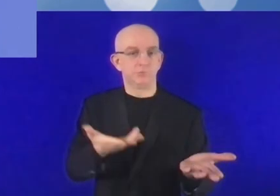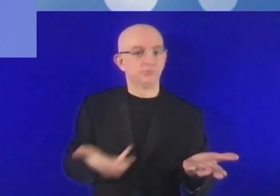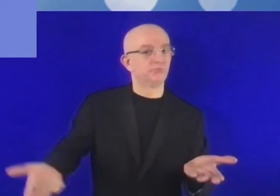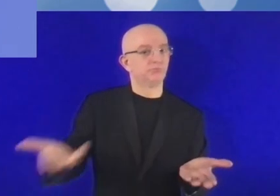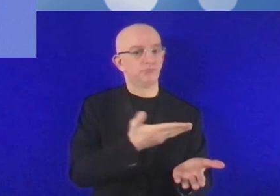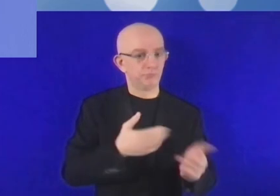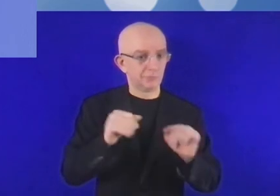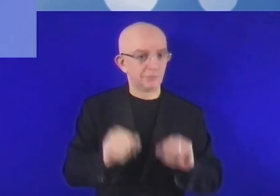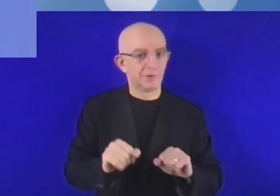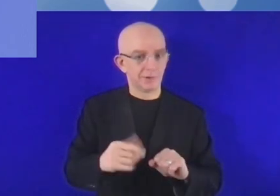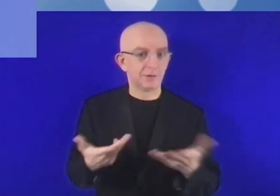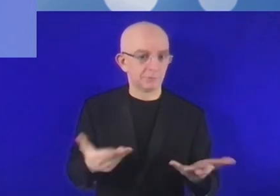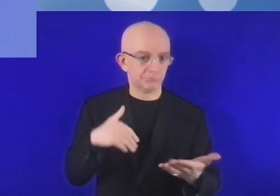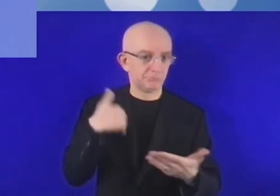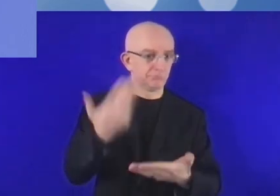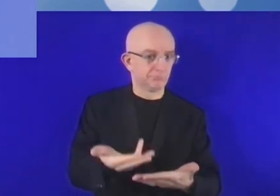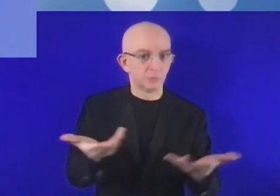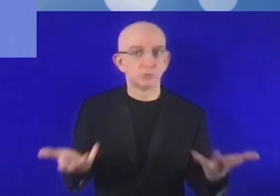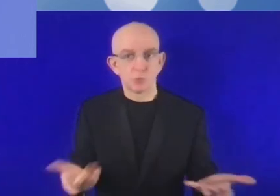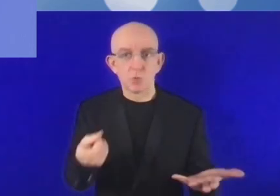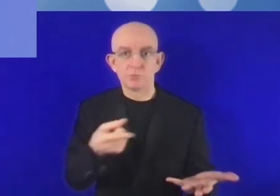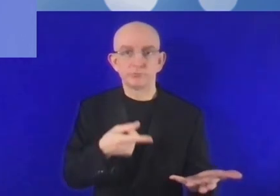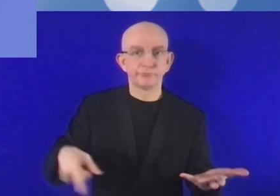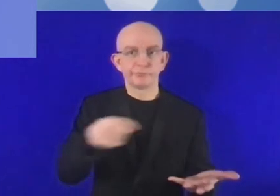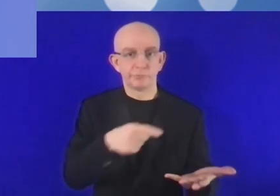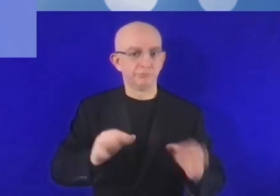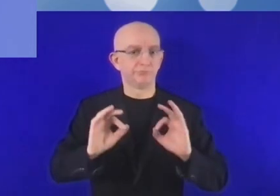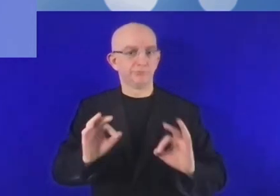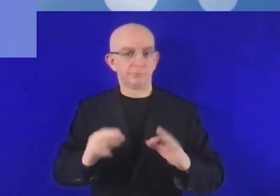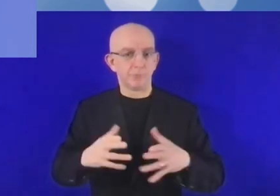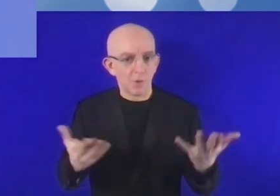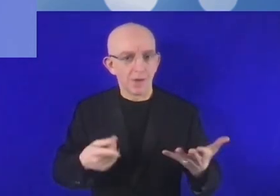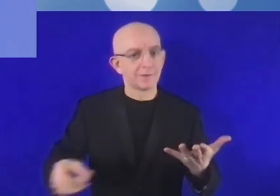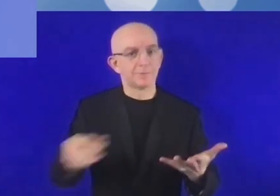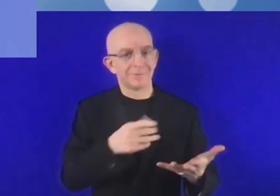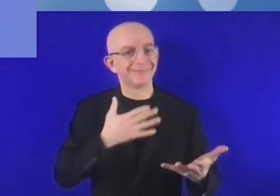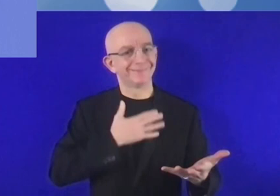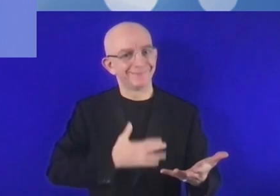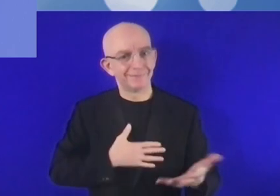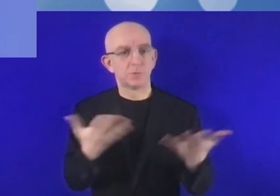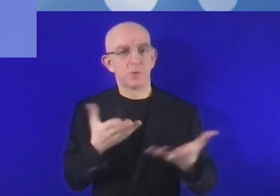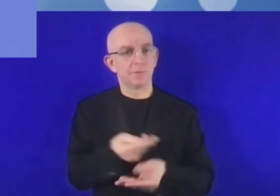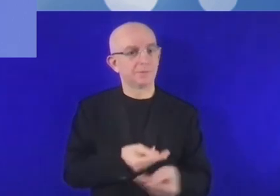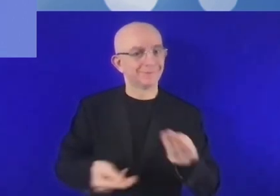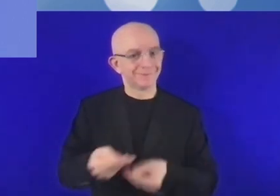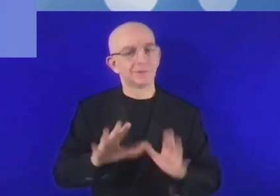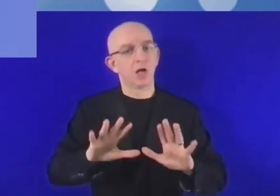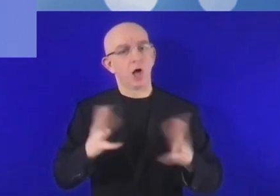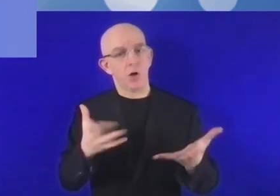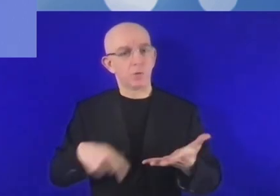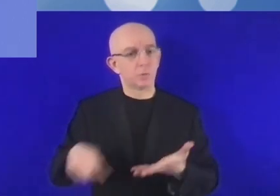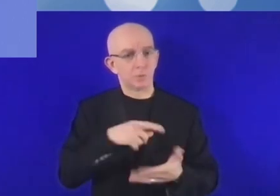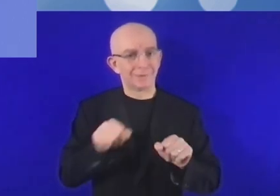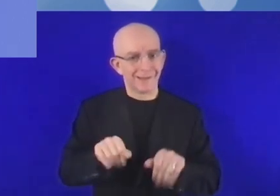à tous les participants de ce... Les aspects commerciaux, donc comment inciter les